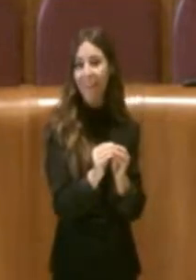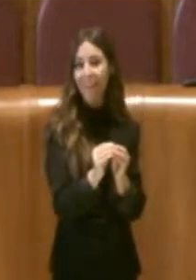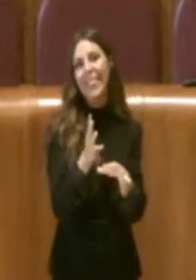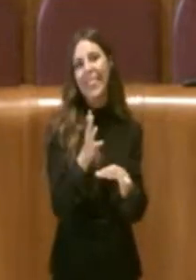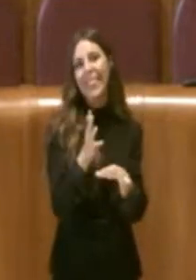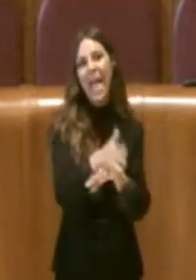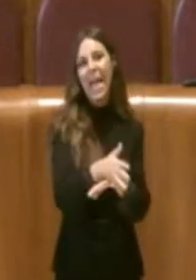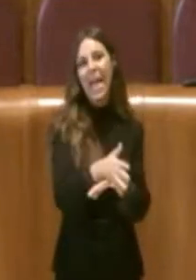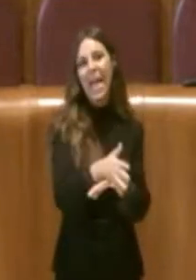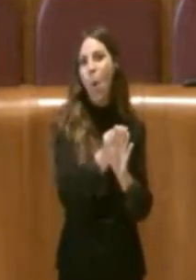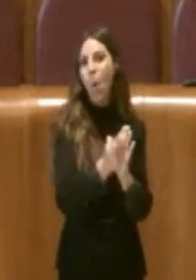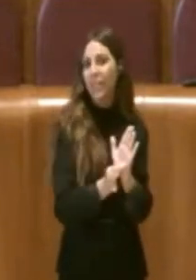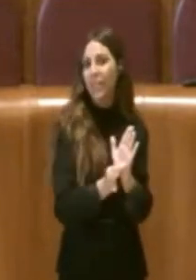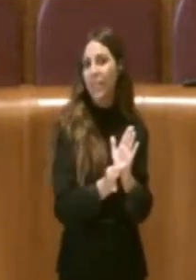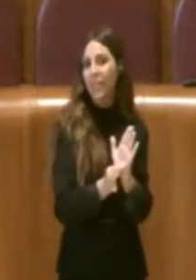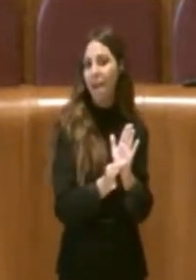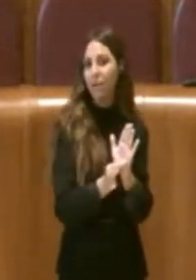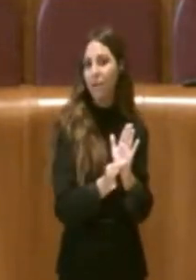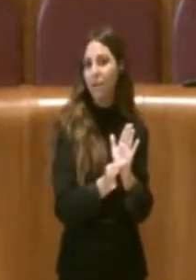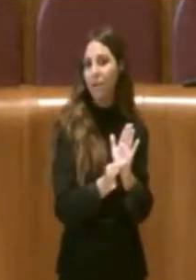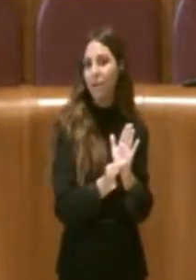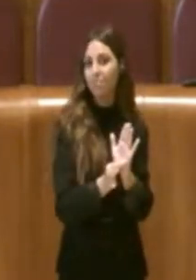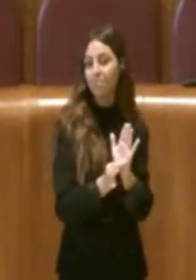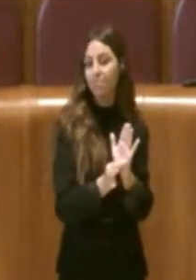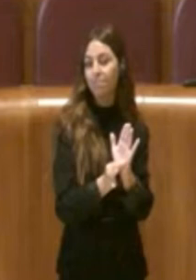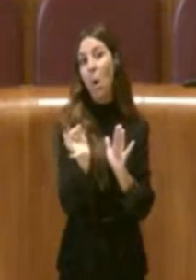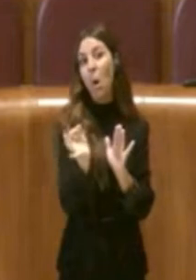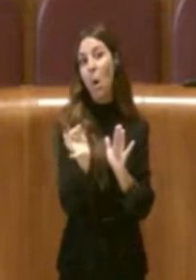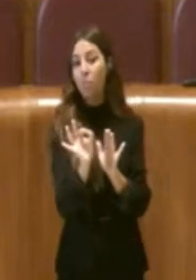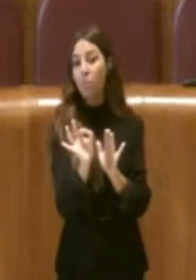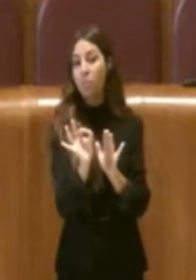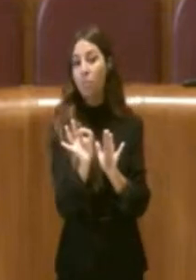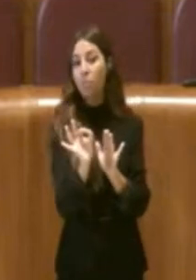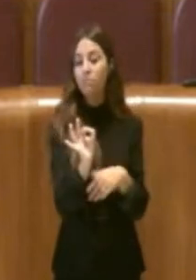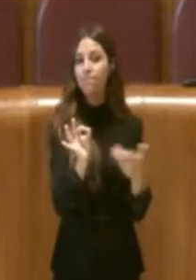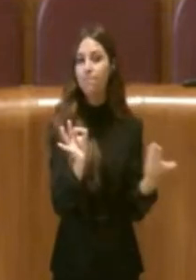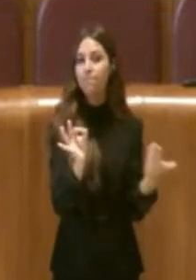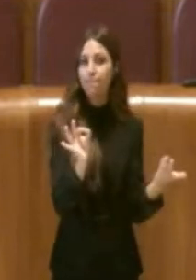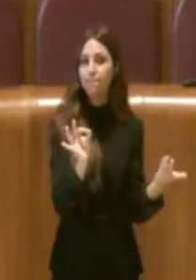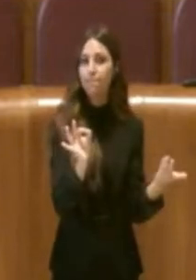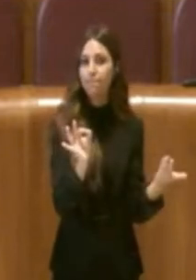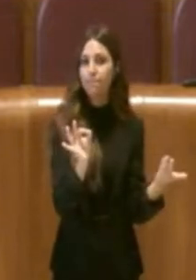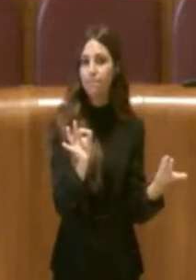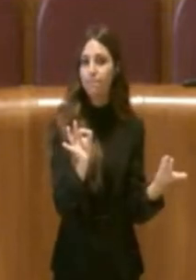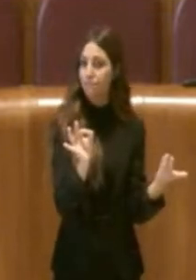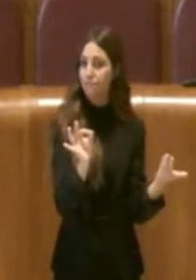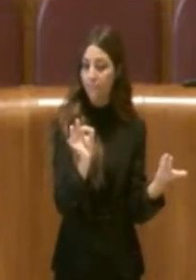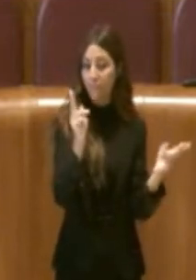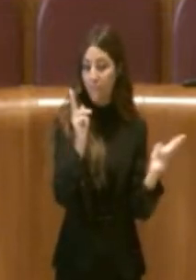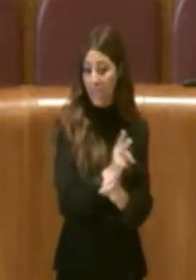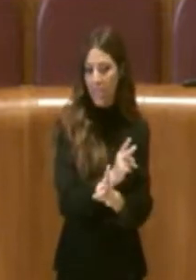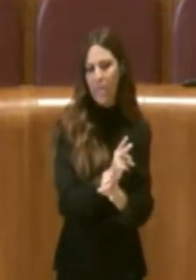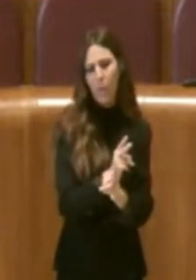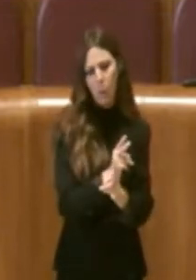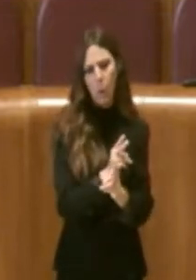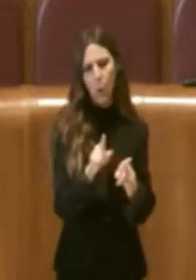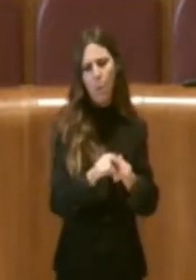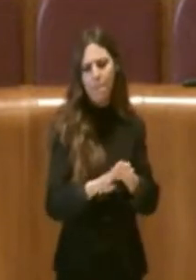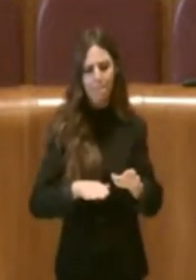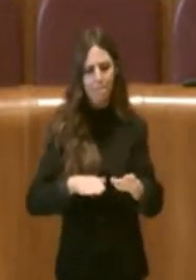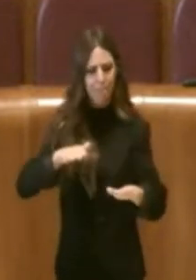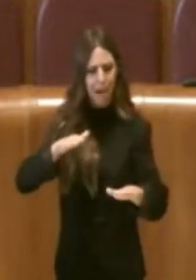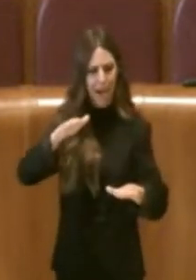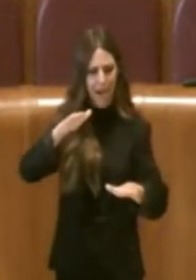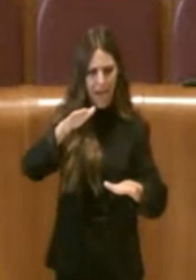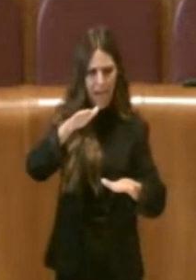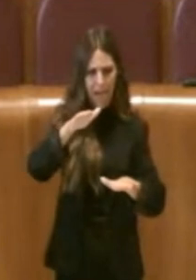esclusivamente ordinario seppur magari potrà essere una strada come dire importante e un passo avanti rispetto